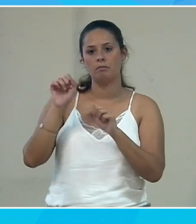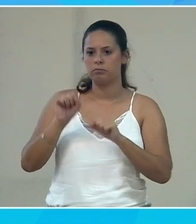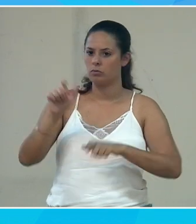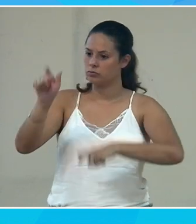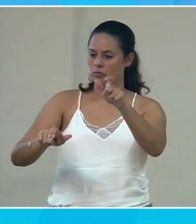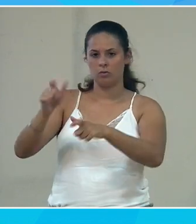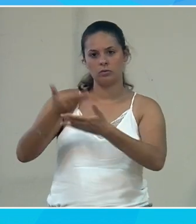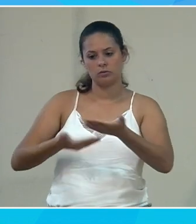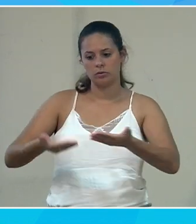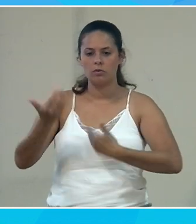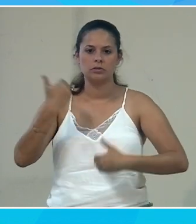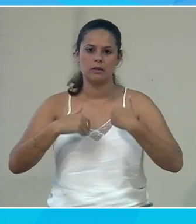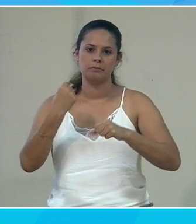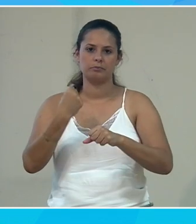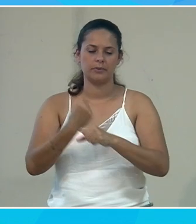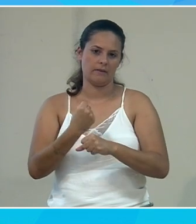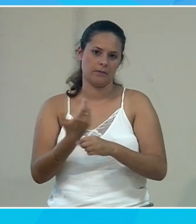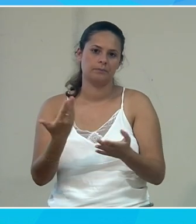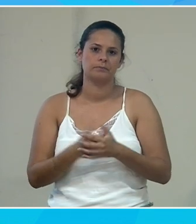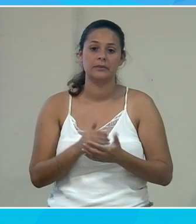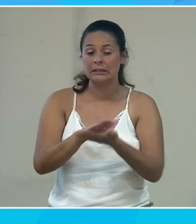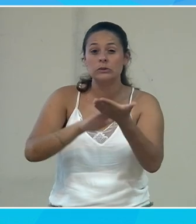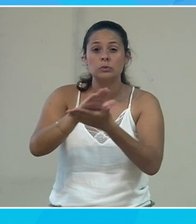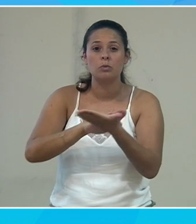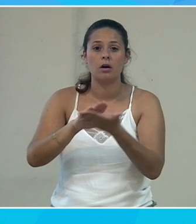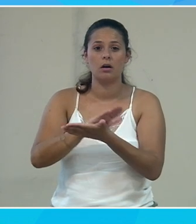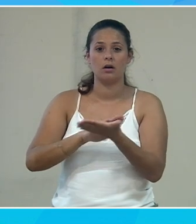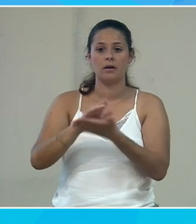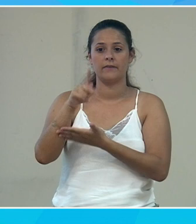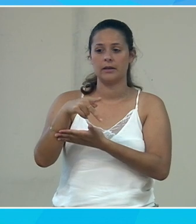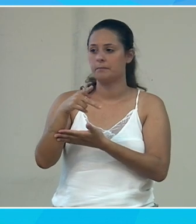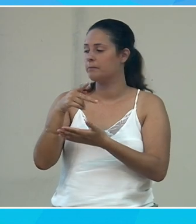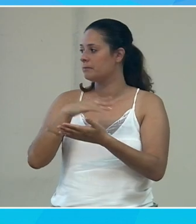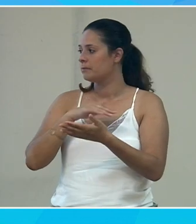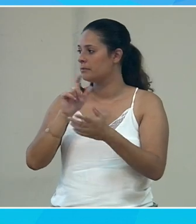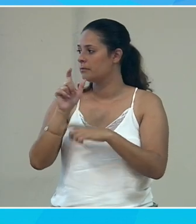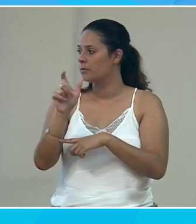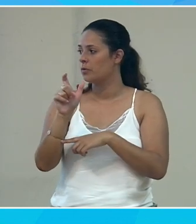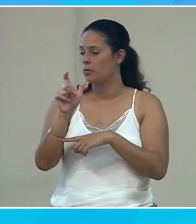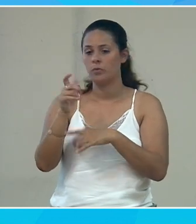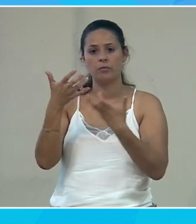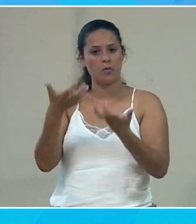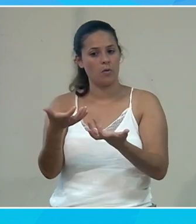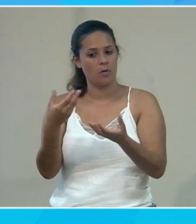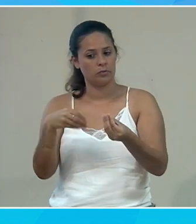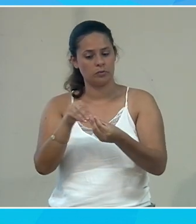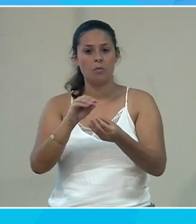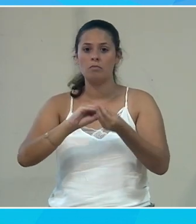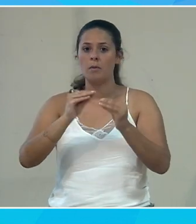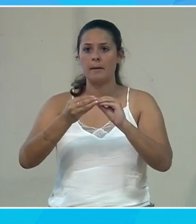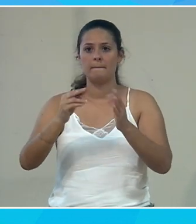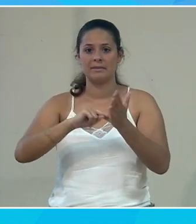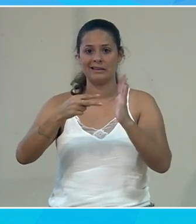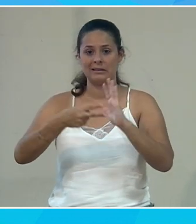en situation de handicap de travailler. Excuse-moi, Philippe, je veux... Dernier point. Oui, vas-y, je t'en prie. Non, c'est juste un problème technique,